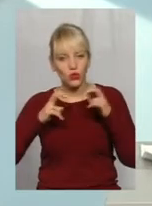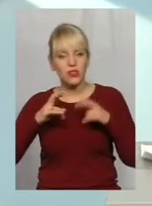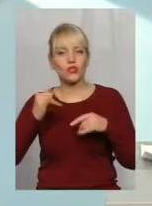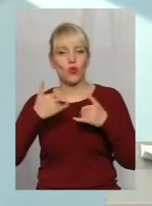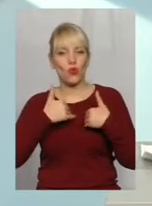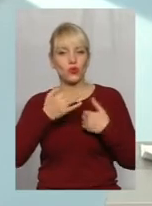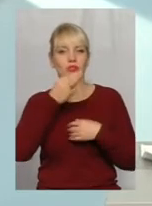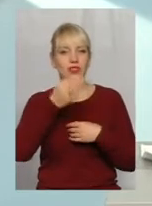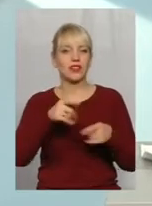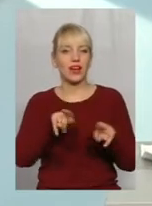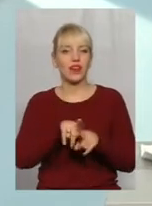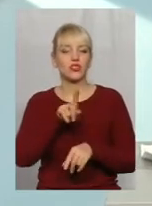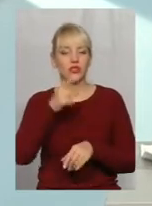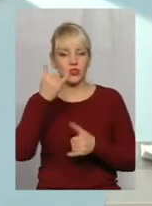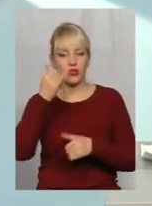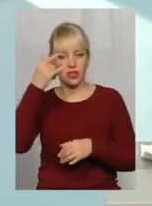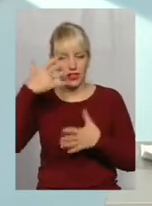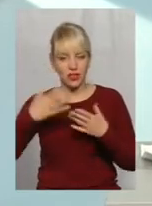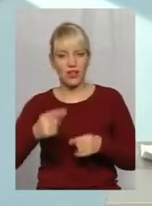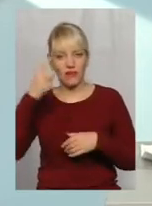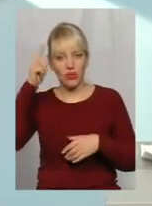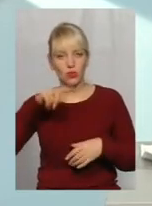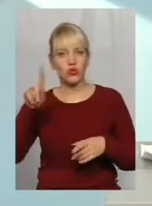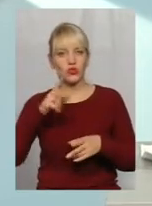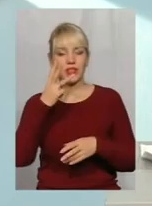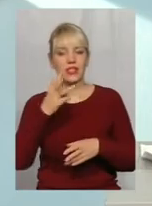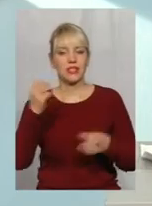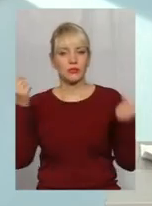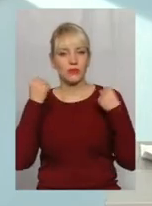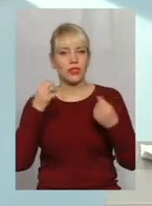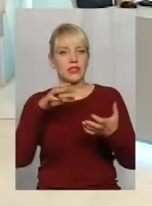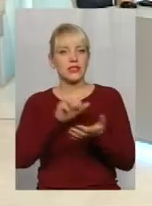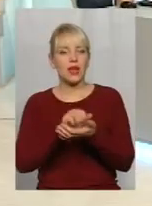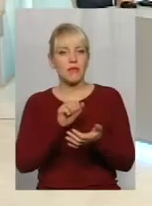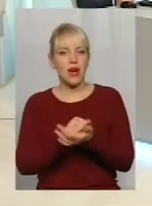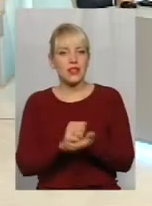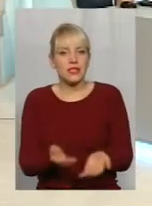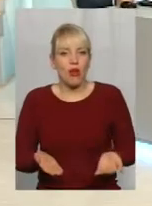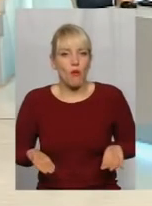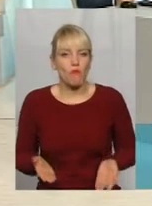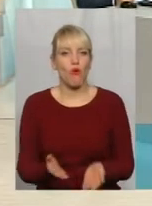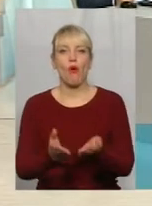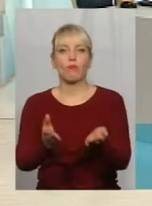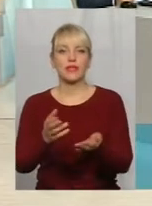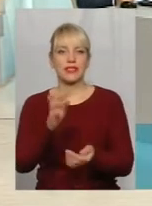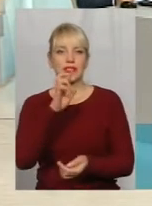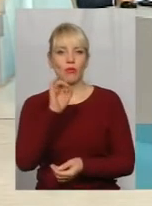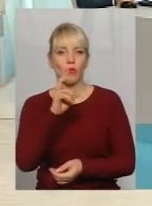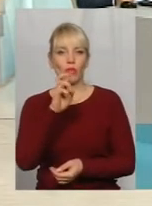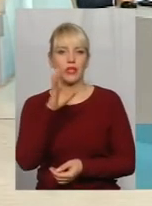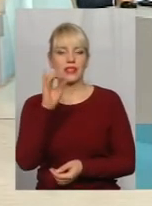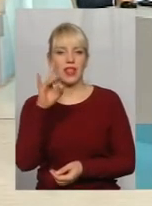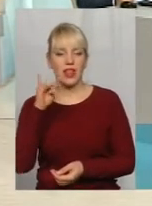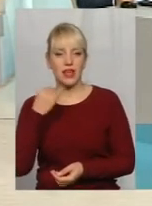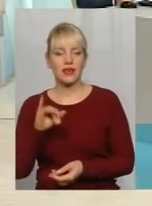сьогоднішній день мені відомо, що три спортсмена займалися бобслейом з нашої області. І Бартюка Олександра ви вже